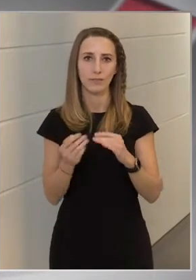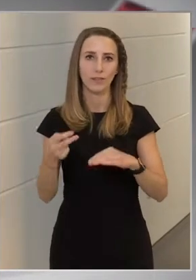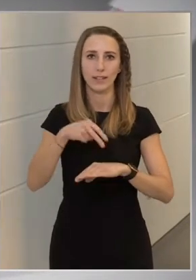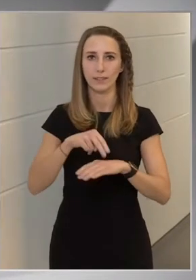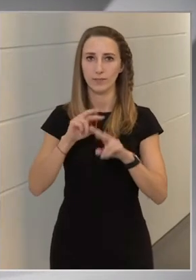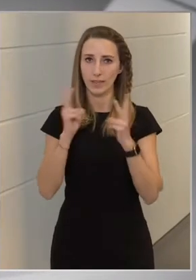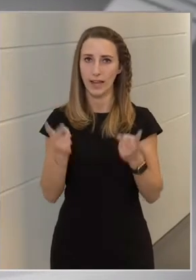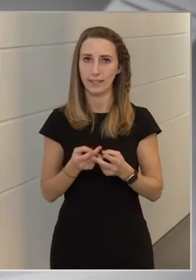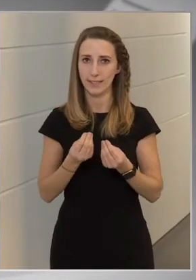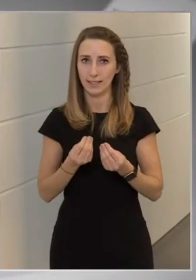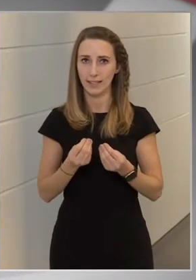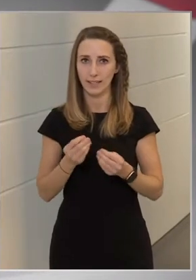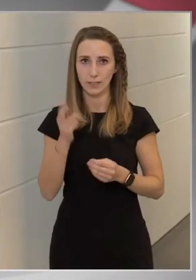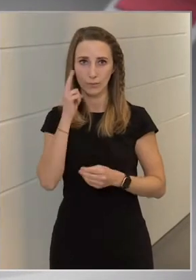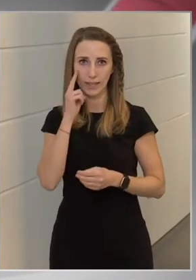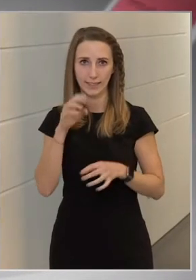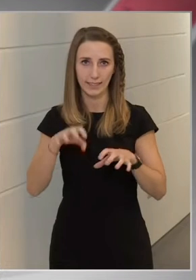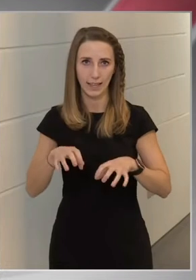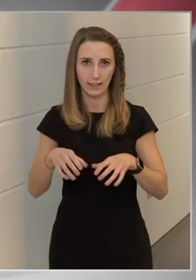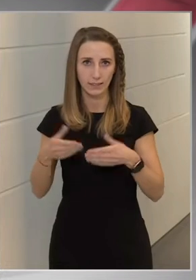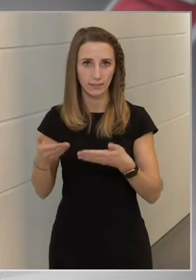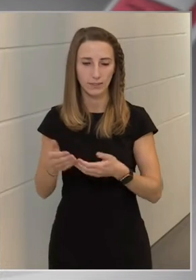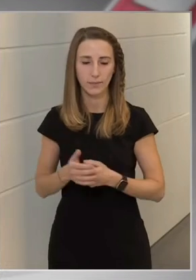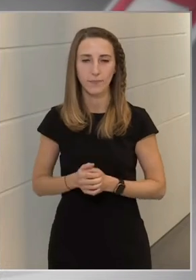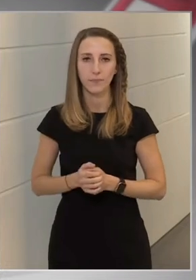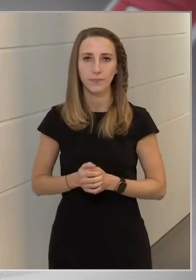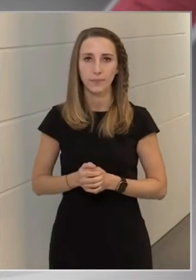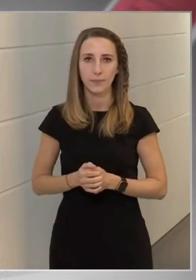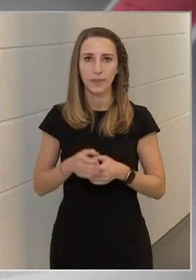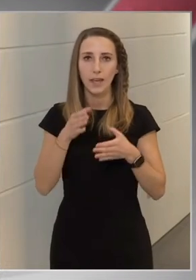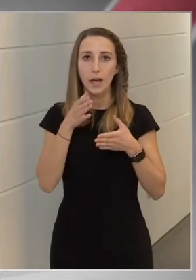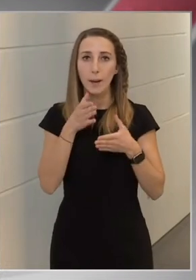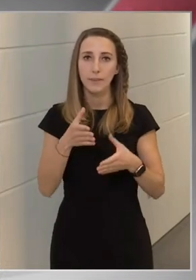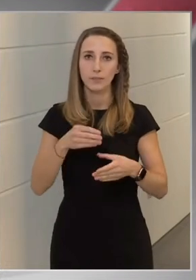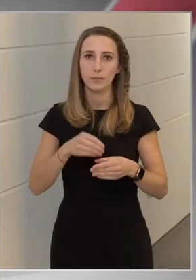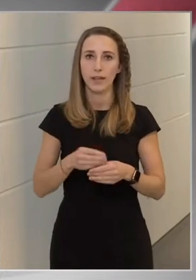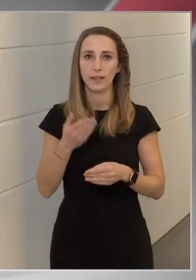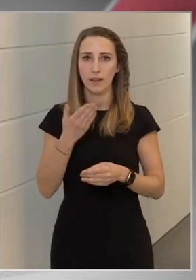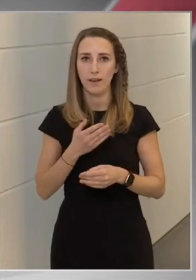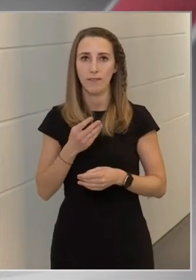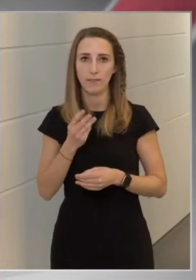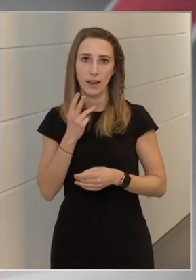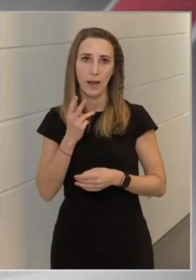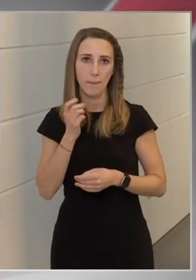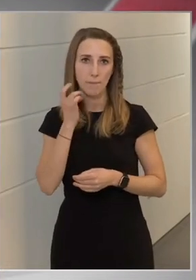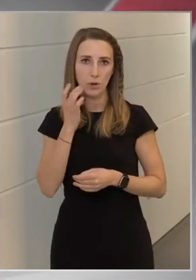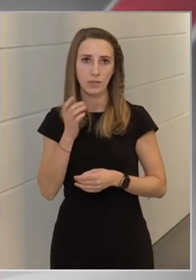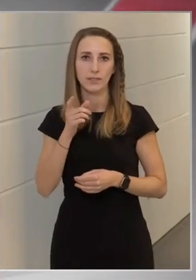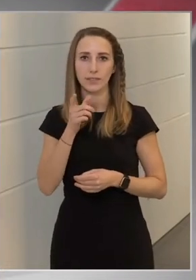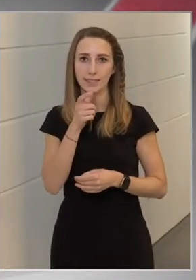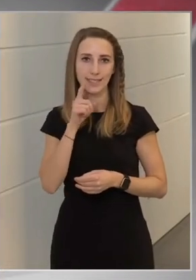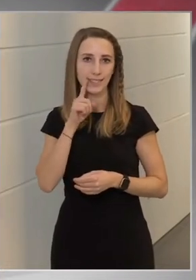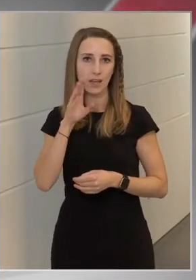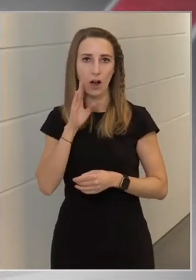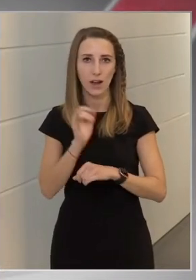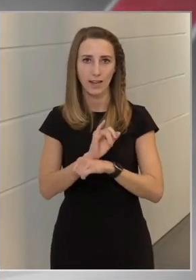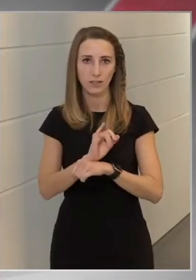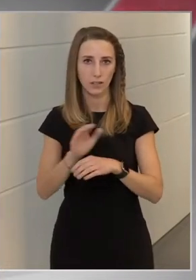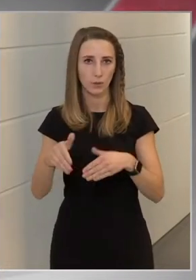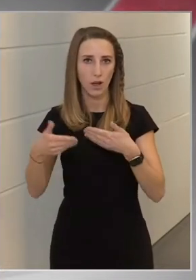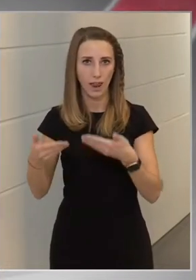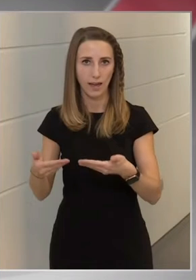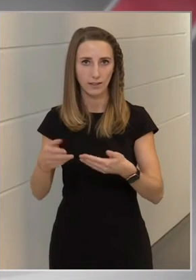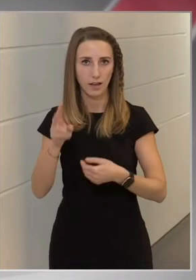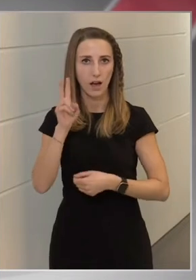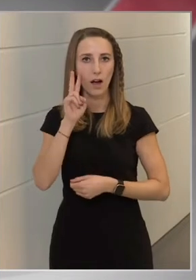ismerté. Bízunk benne, hogyha William Burns a CIA igazgatója lett, akkor